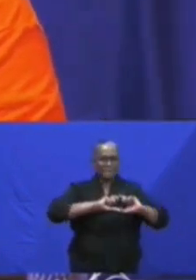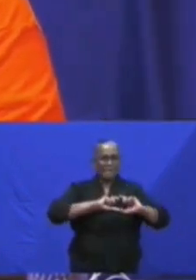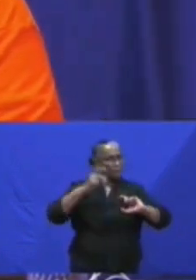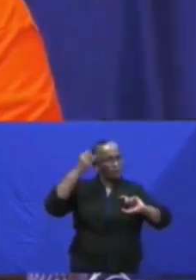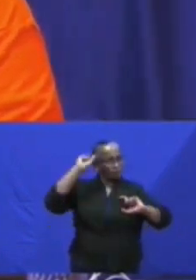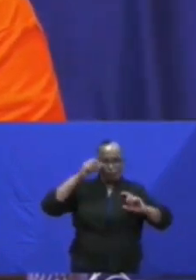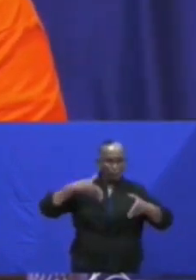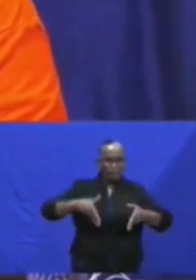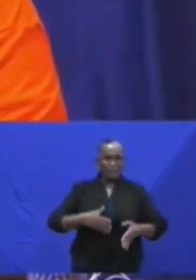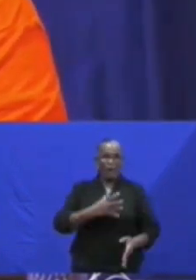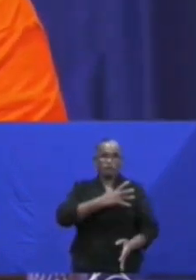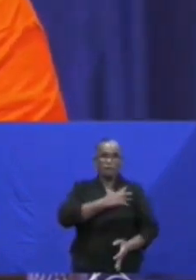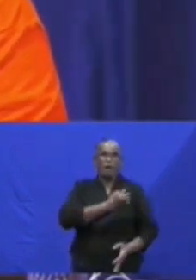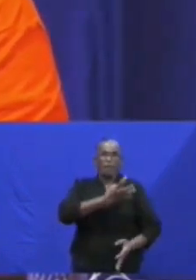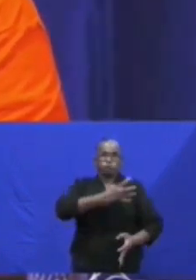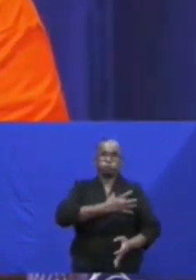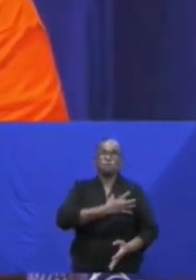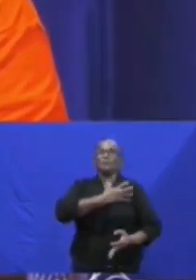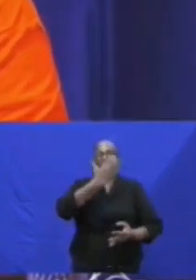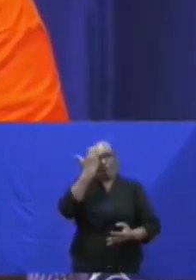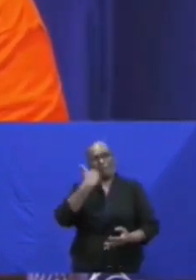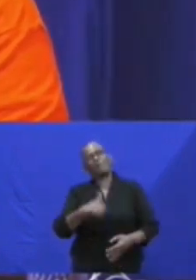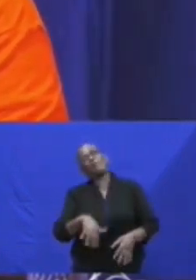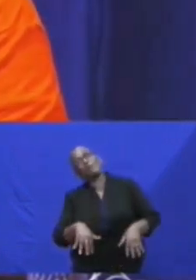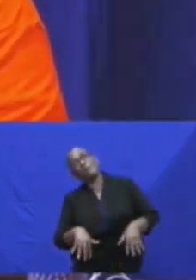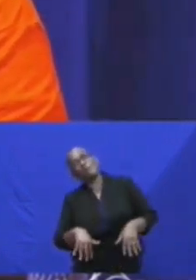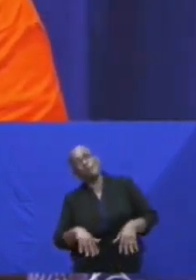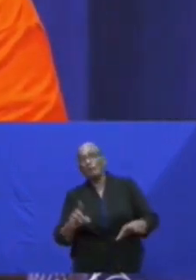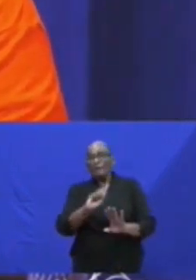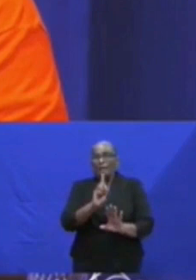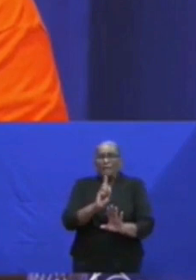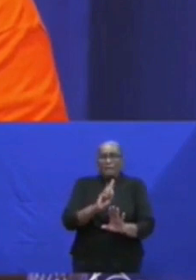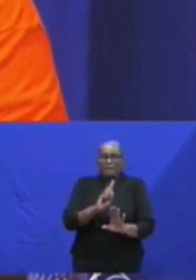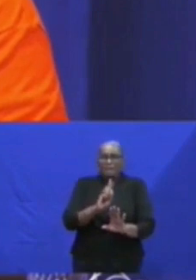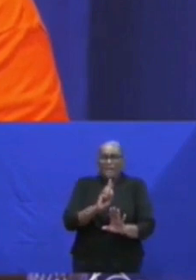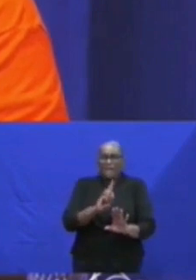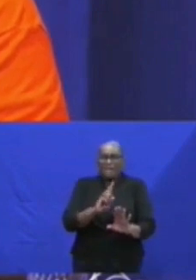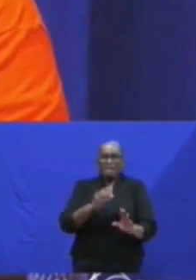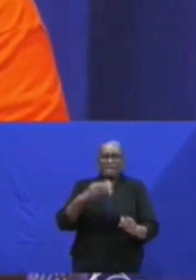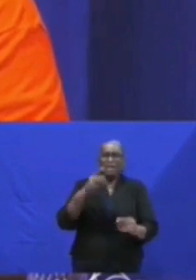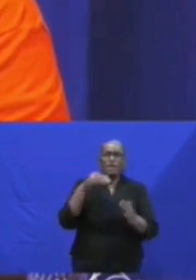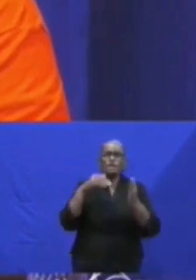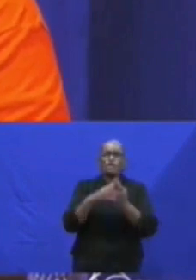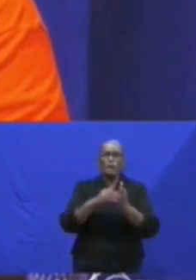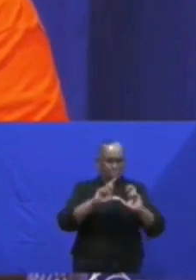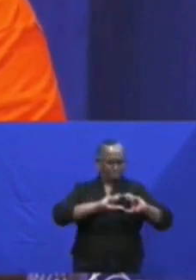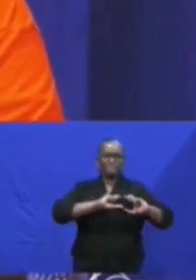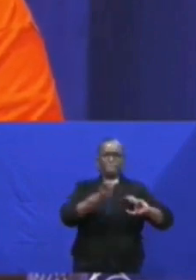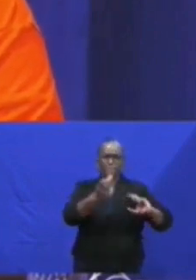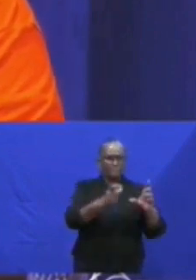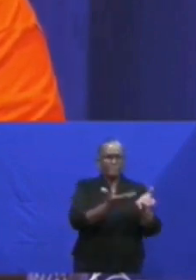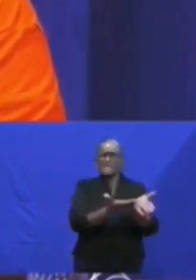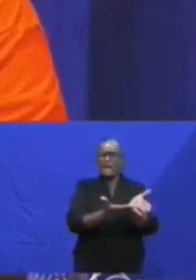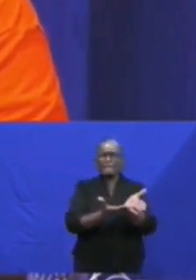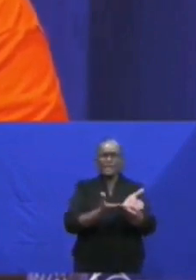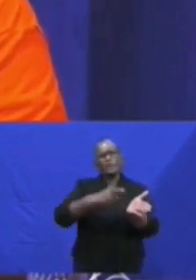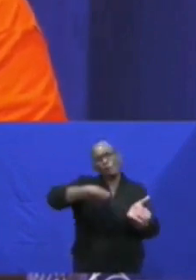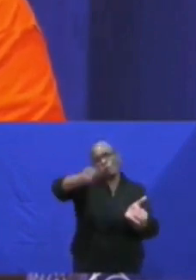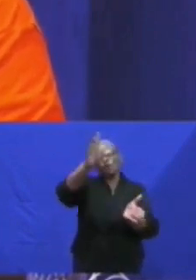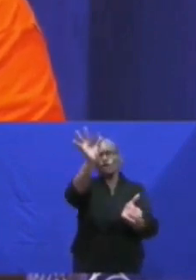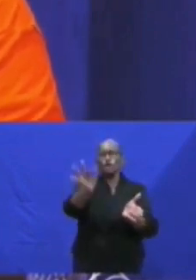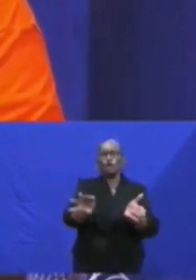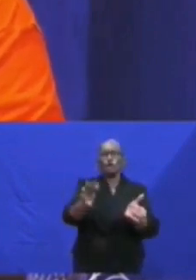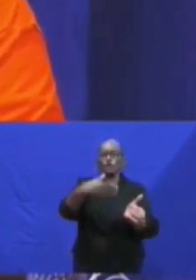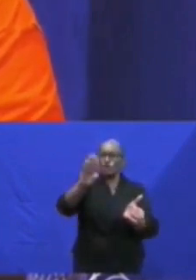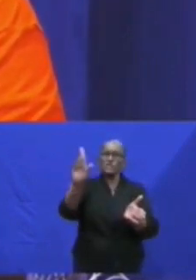iemand is die een hartaanval bezig is te krijgen, moet je niet de mensen stoppen en zeggen van nee je hebt geen pasje, moet naar huis. Ik denk